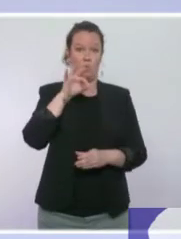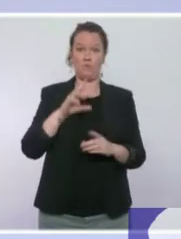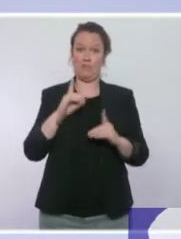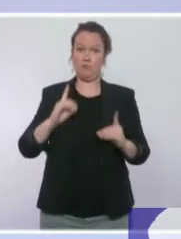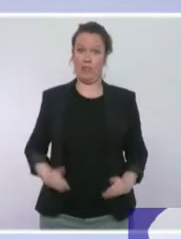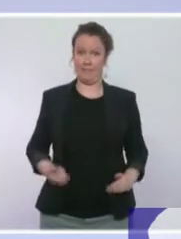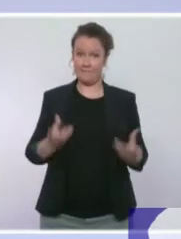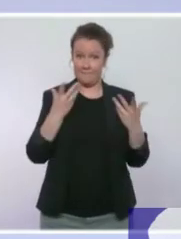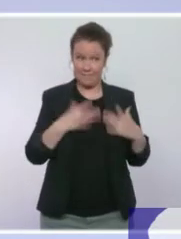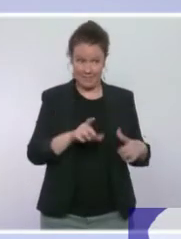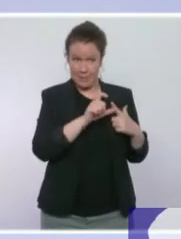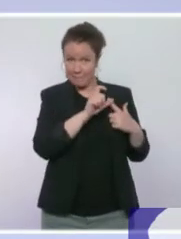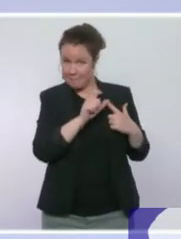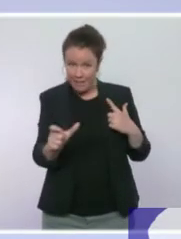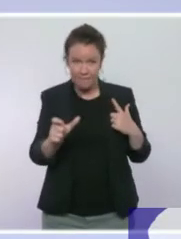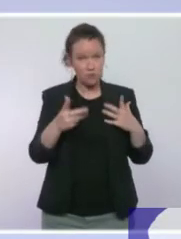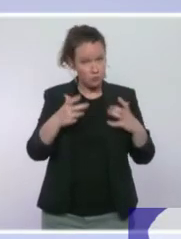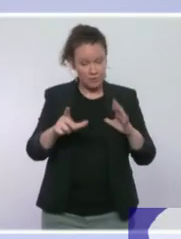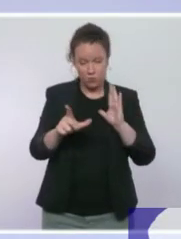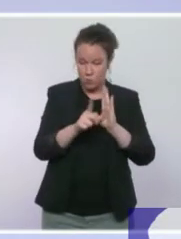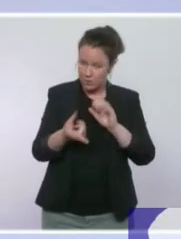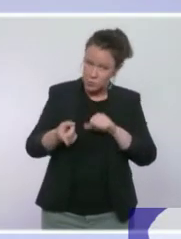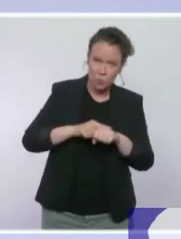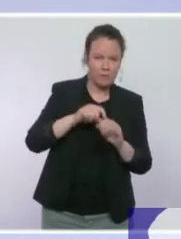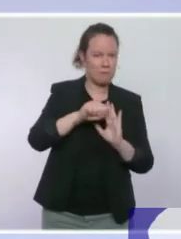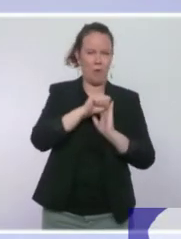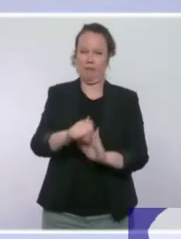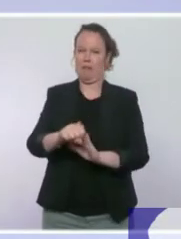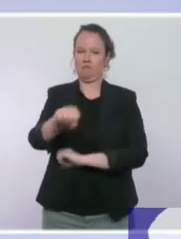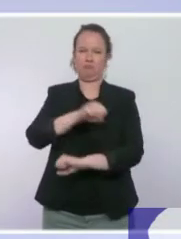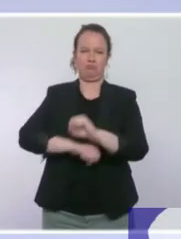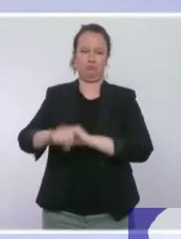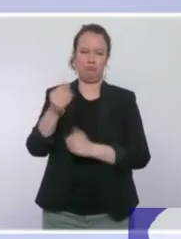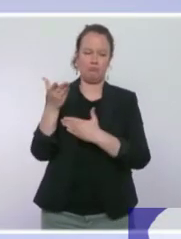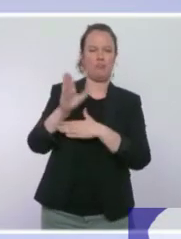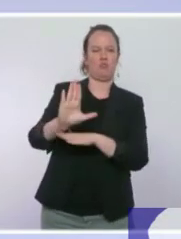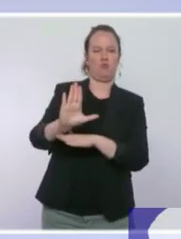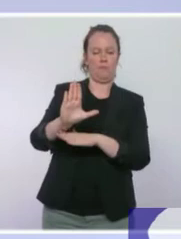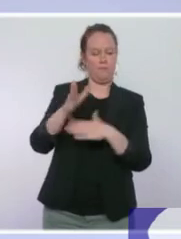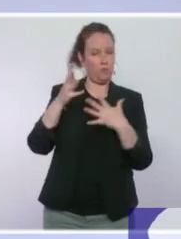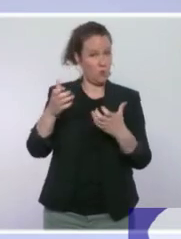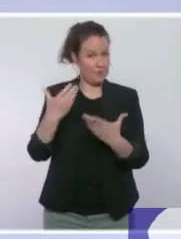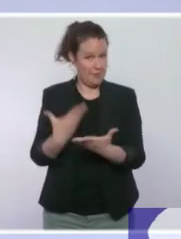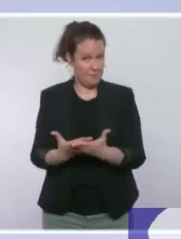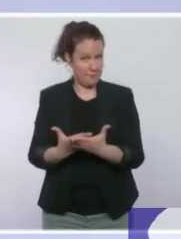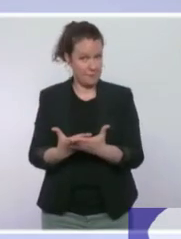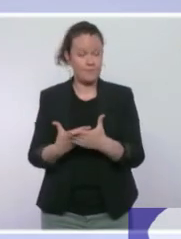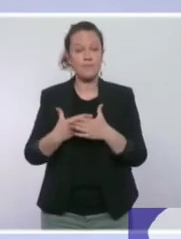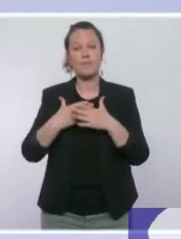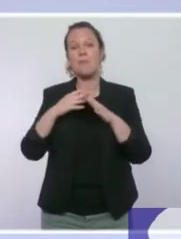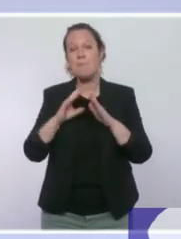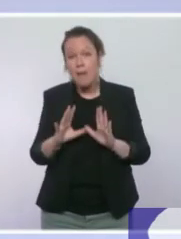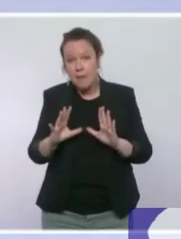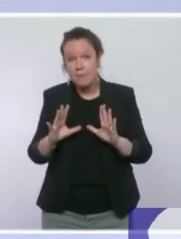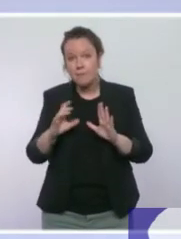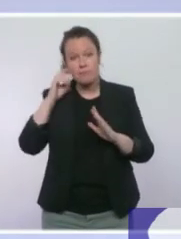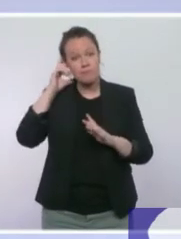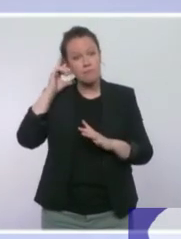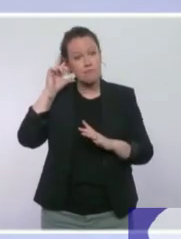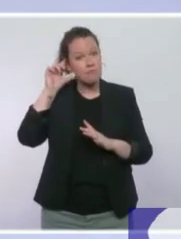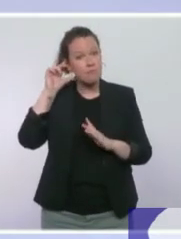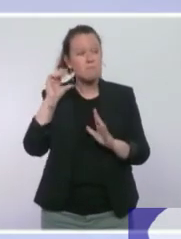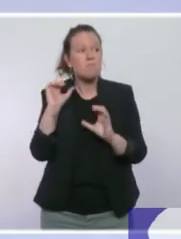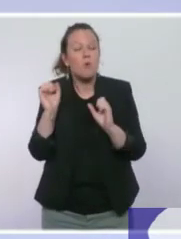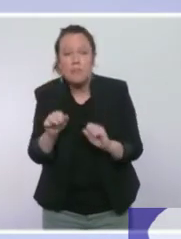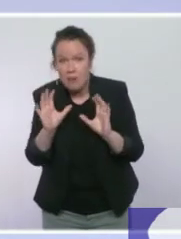protéger le pouvoir d'achat des Français dans le contexte d'inflation. Il est possible, et donc je ne serais pas catégorique,